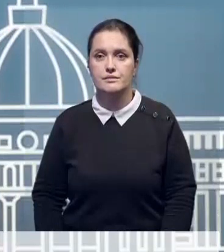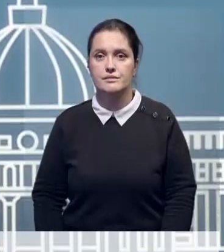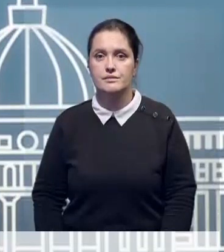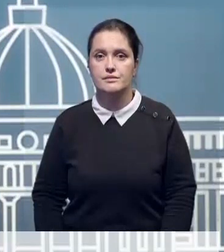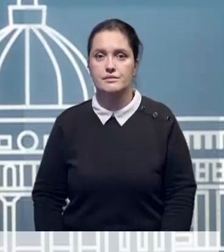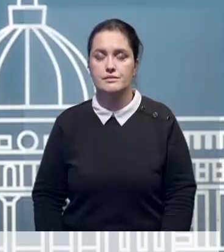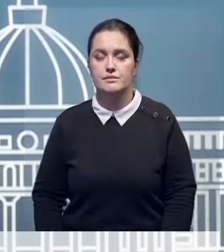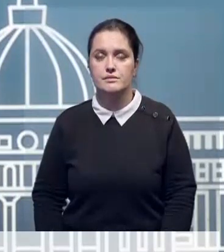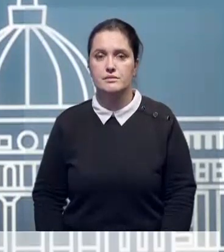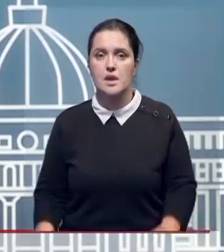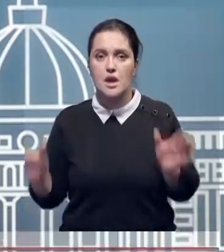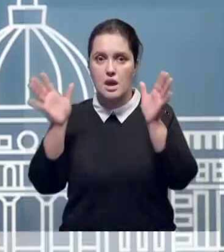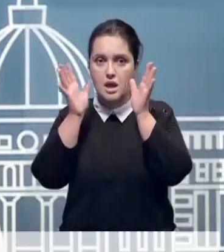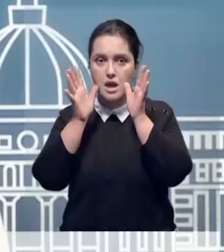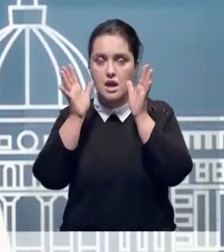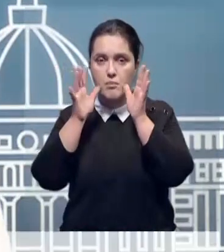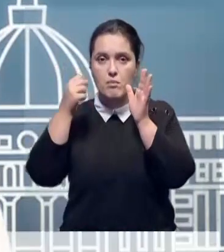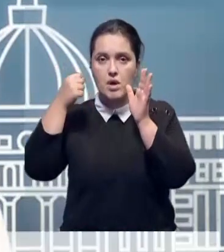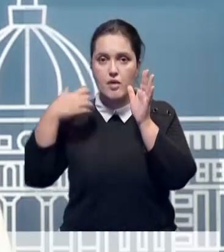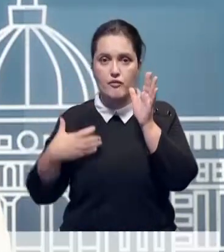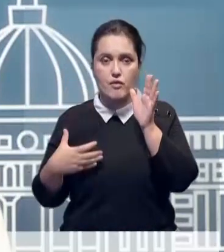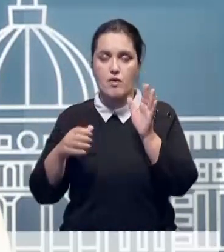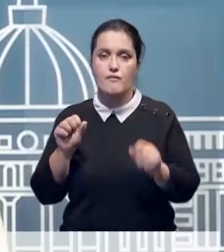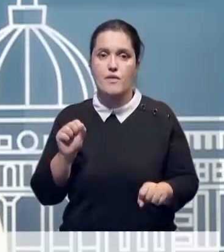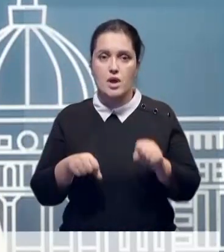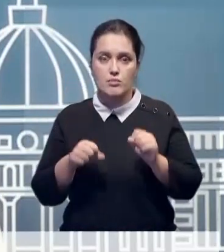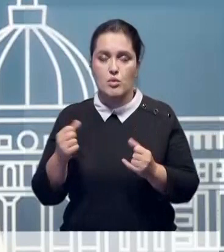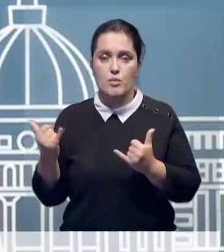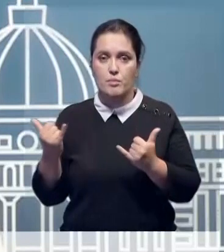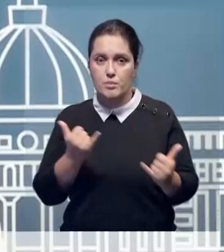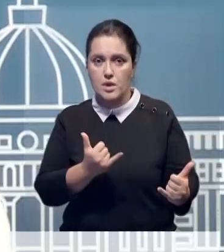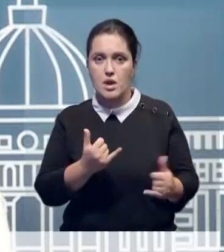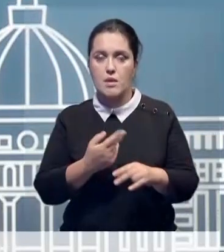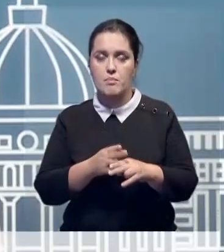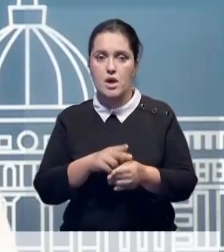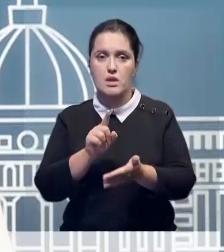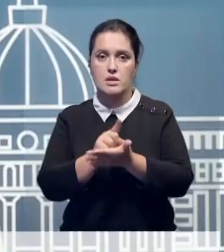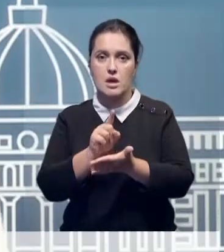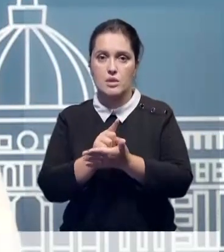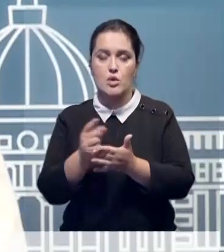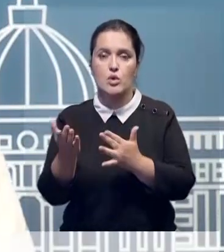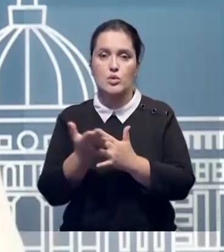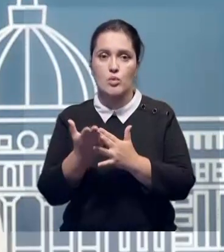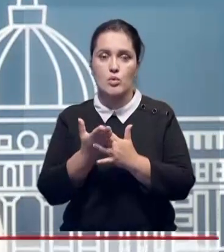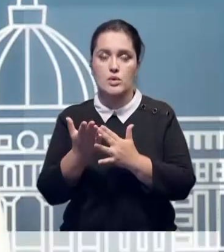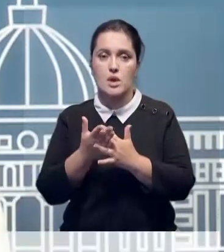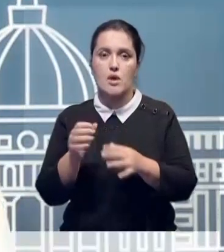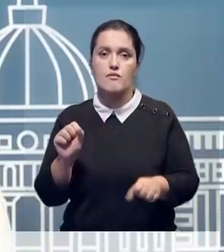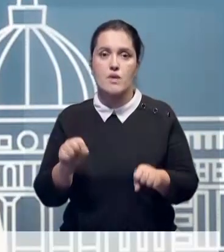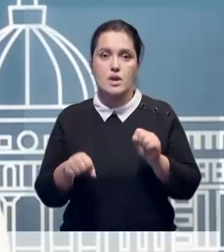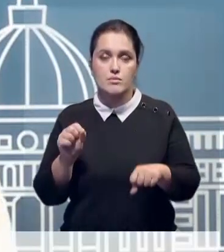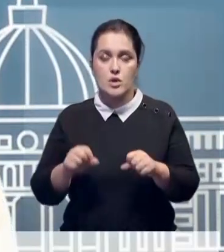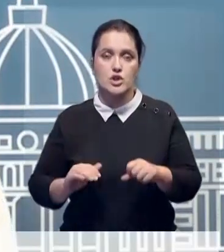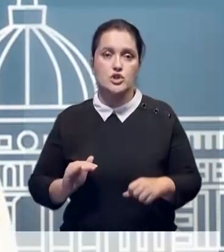Исламский Эмират Афганистан рассмотрел возможность предоставления многочисленных налоговых льгот для предоставления возможностей